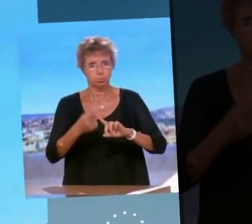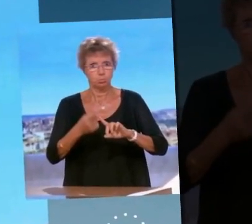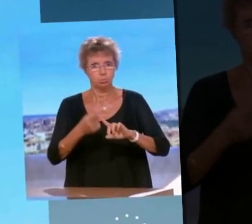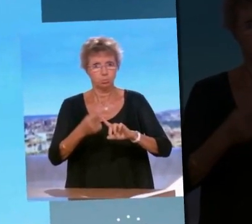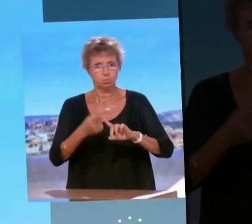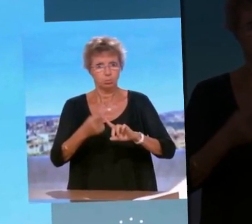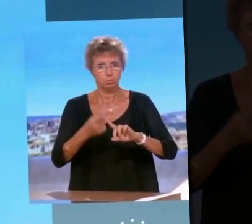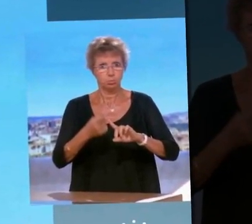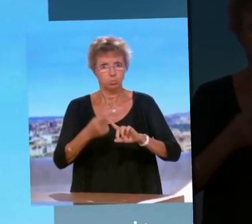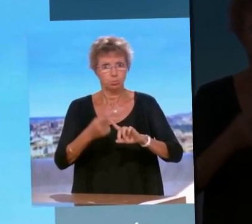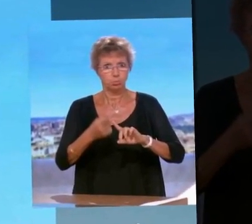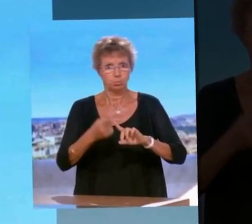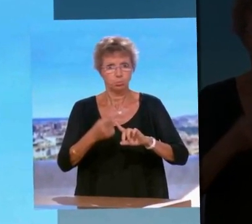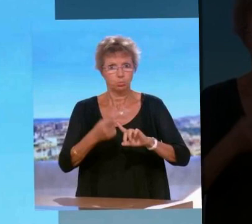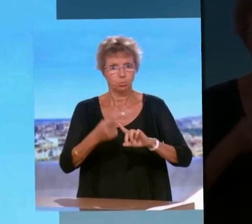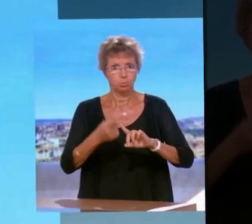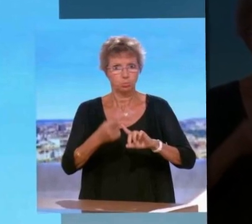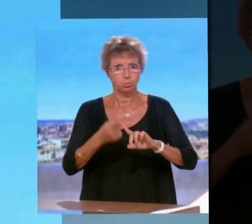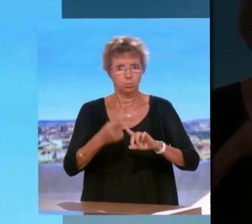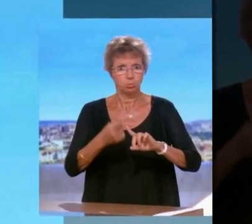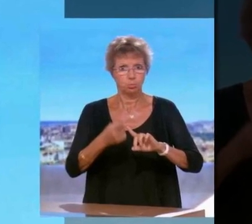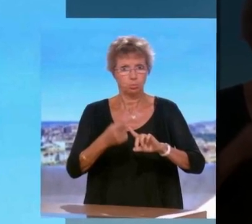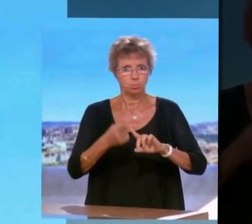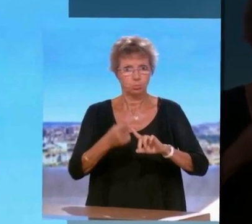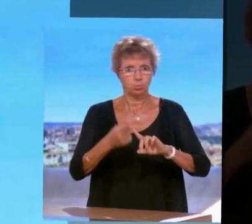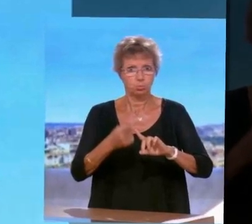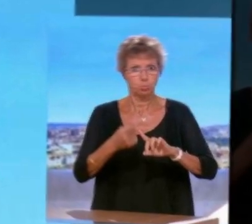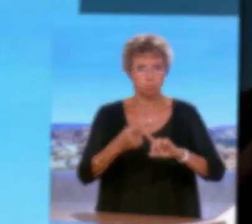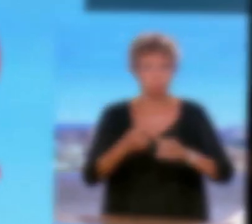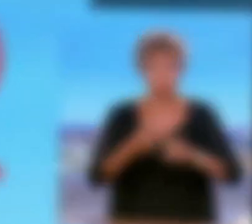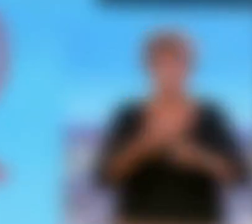Quand je la croise, elle ne dit pas bonjour, elle ne sourit jamais.